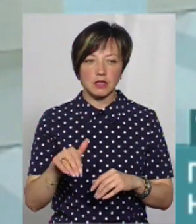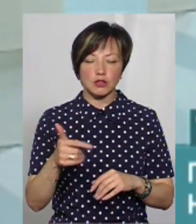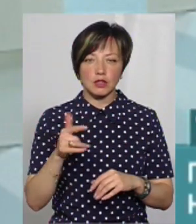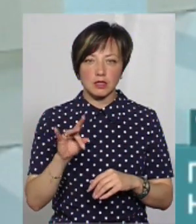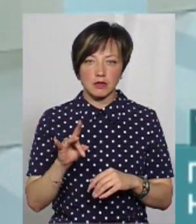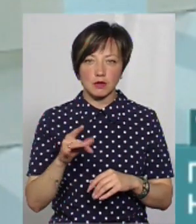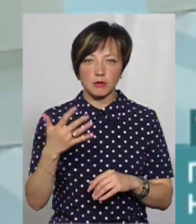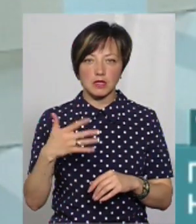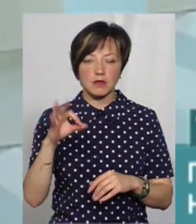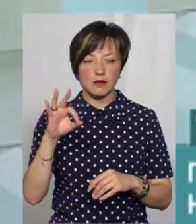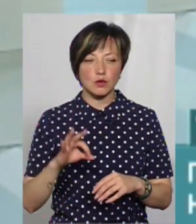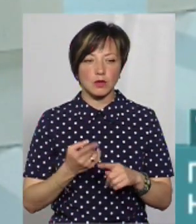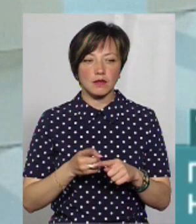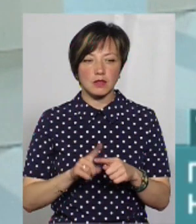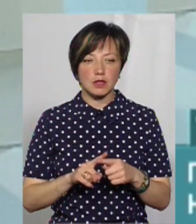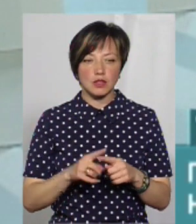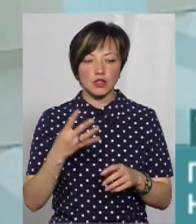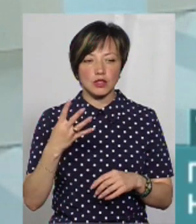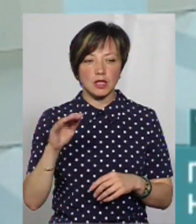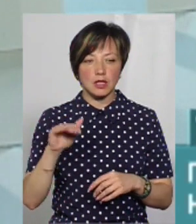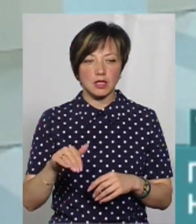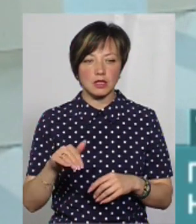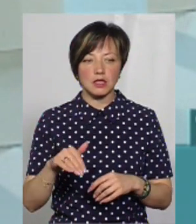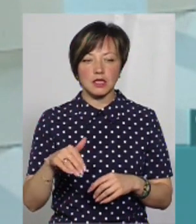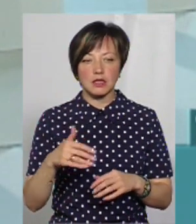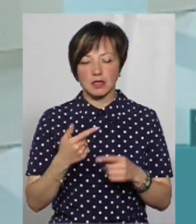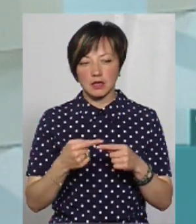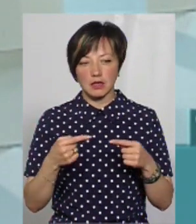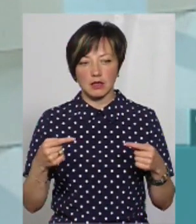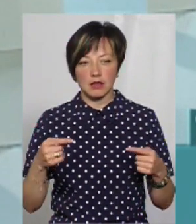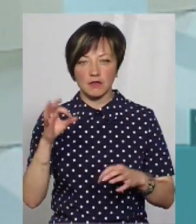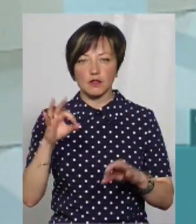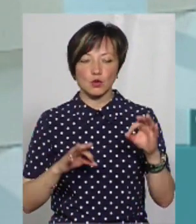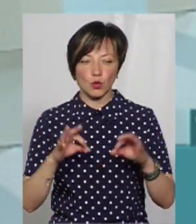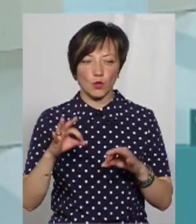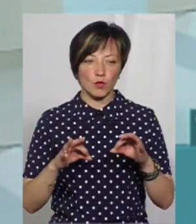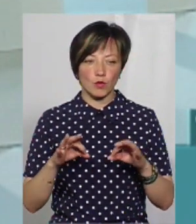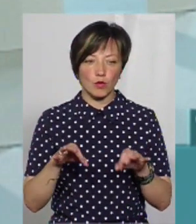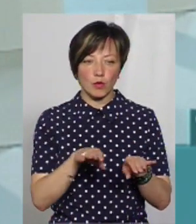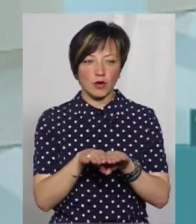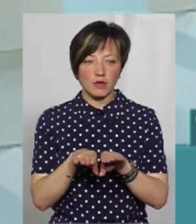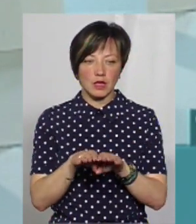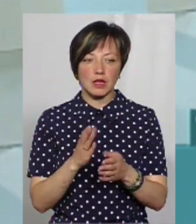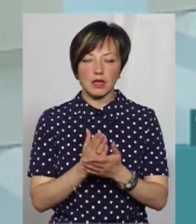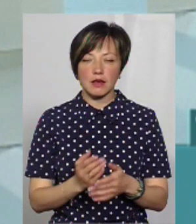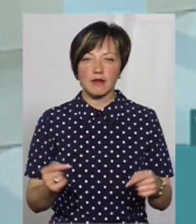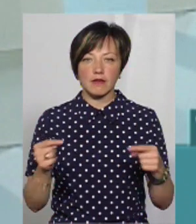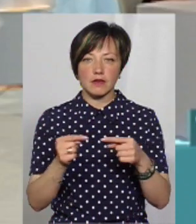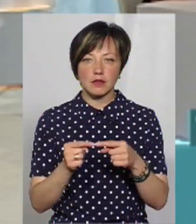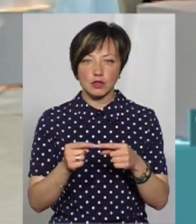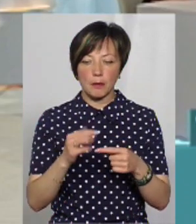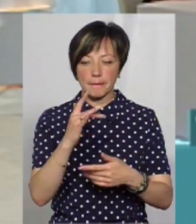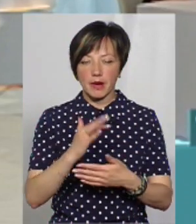гривень, 50% – це, відповідно, 4 тисячі, там 30 і так далі, в відсотковому відношенні. Є визначений